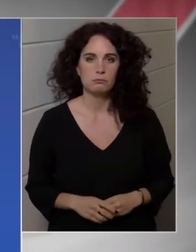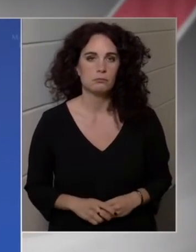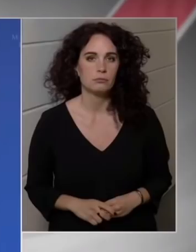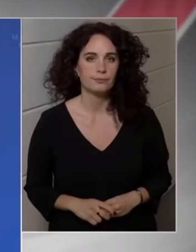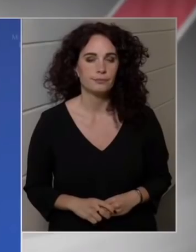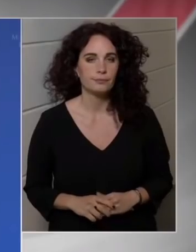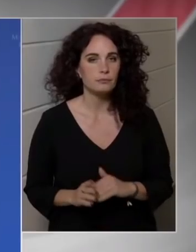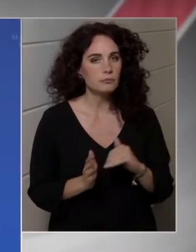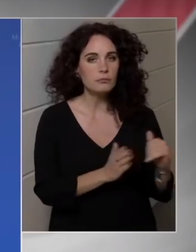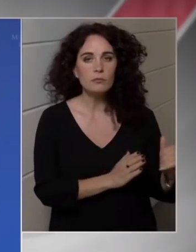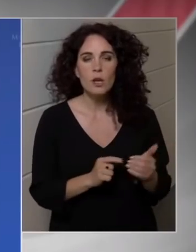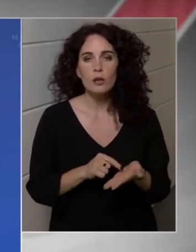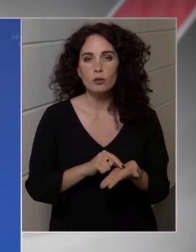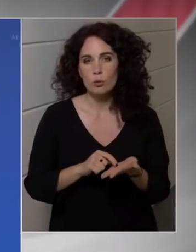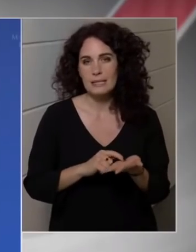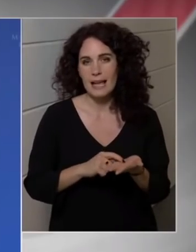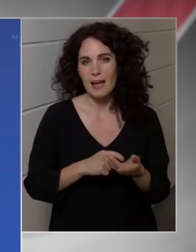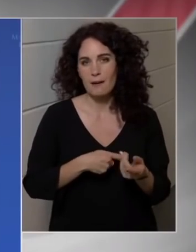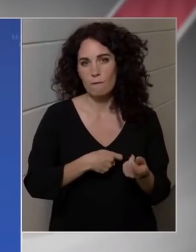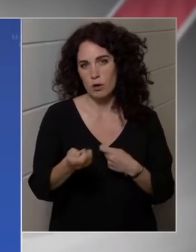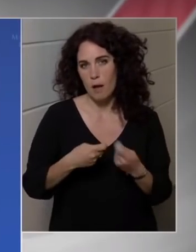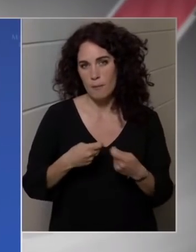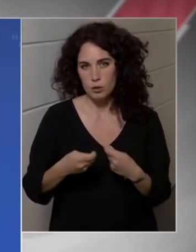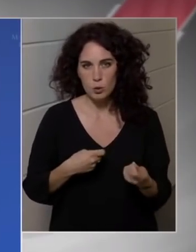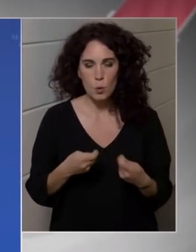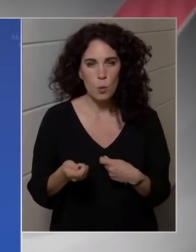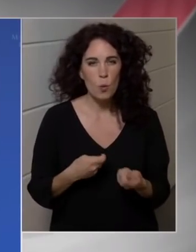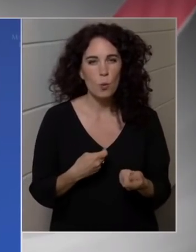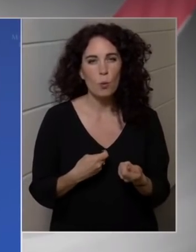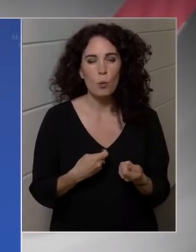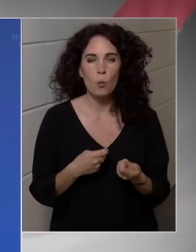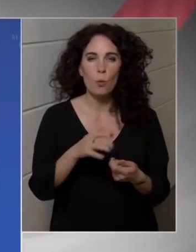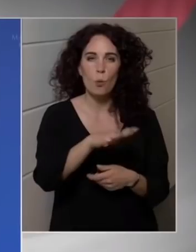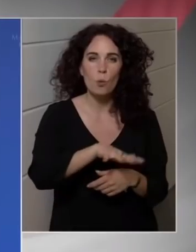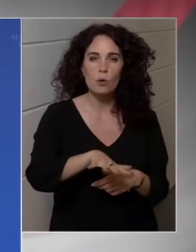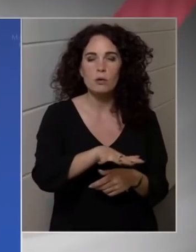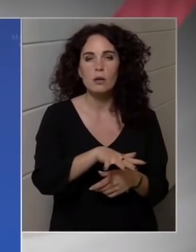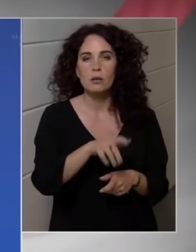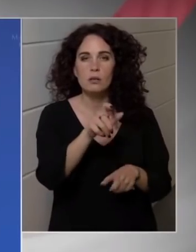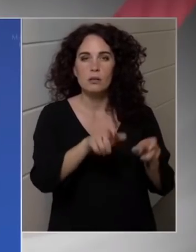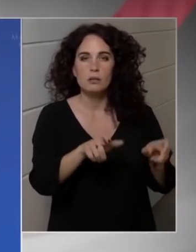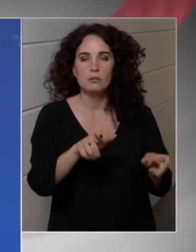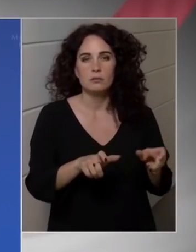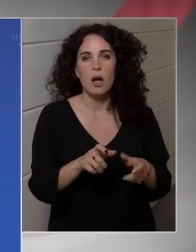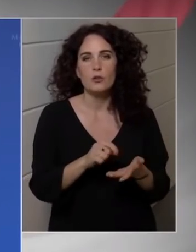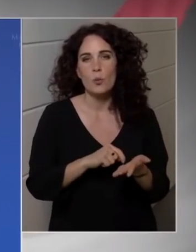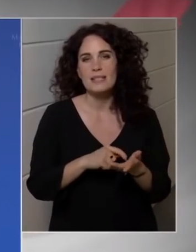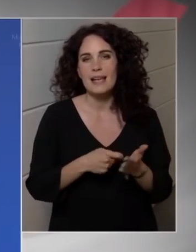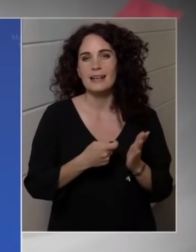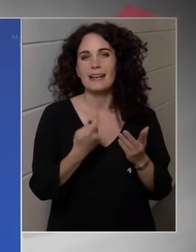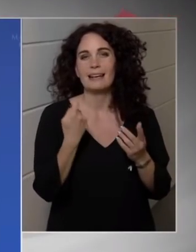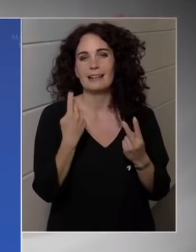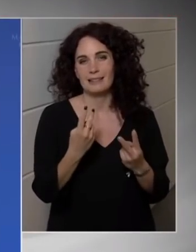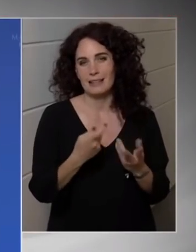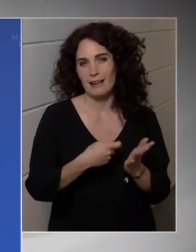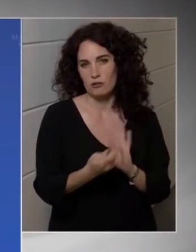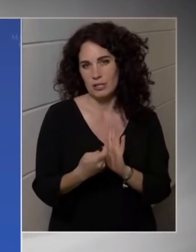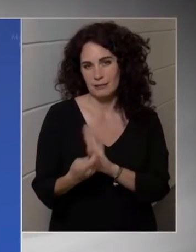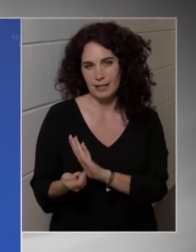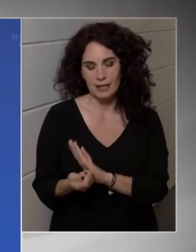elhalasztott utazások miatt itt nagyon könnyen a 2019-es szint felé fogunk kúszni.